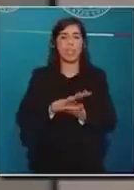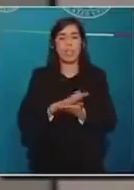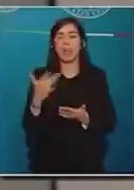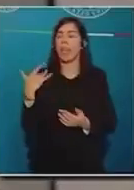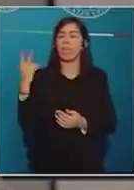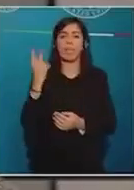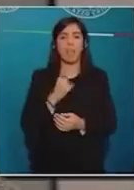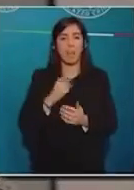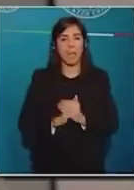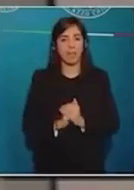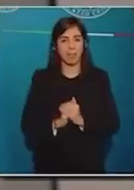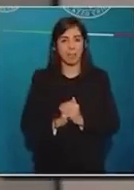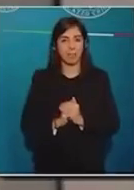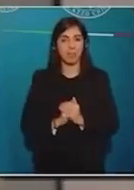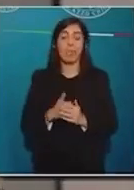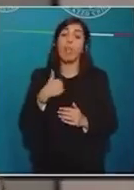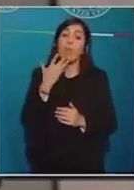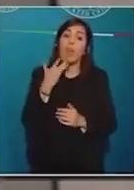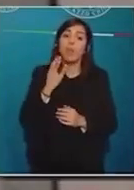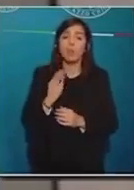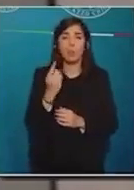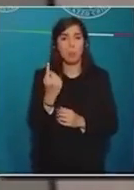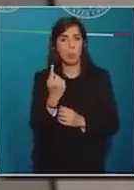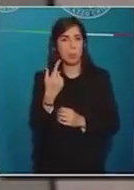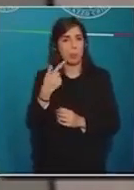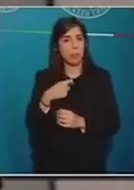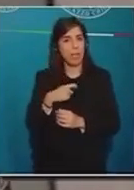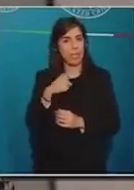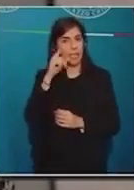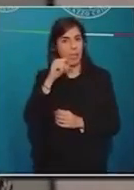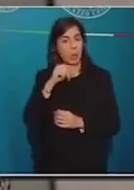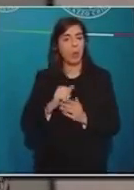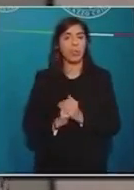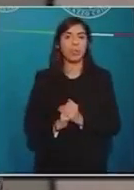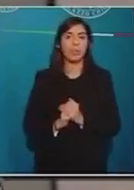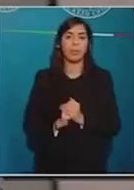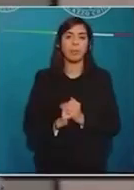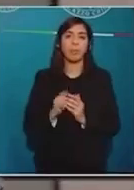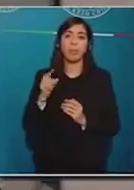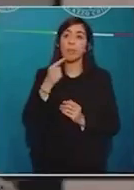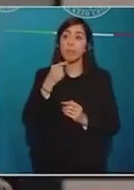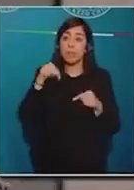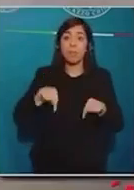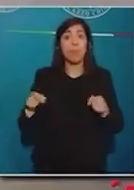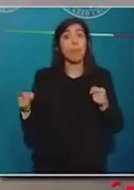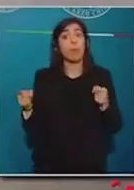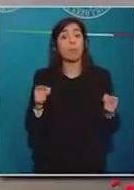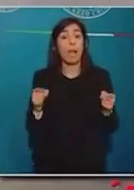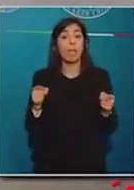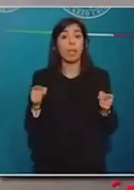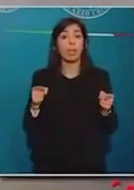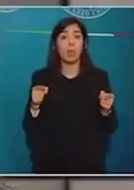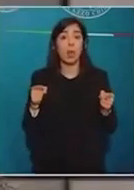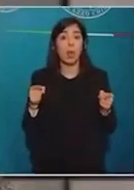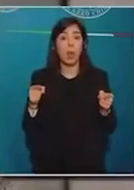Allora, io le volevo chiedere questo Presidente Conte, lei sta parlando di, in questo periodo sono arrivati un